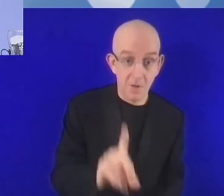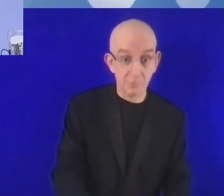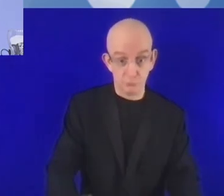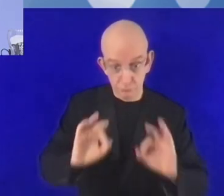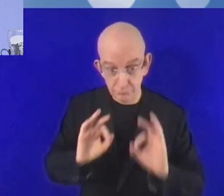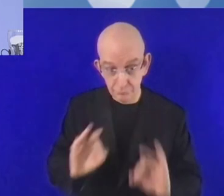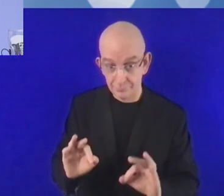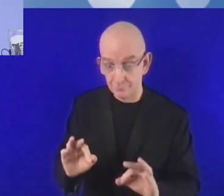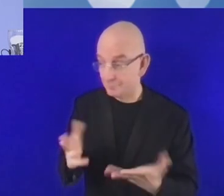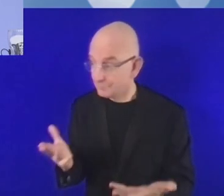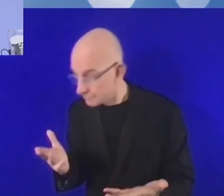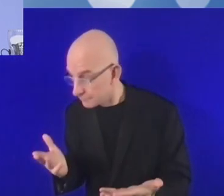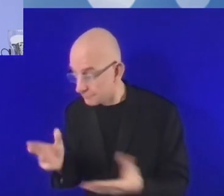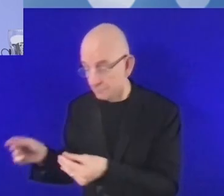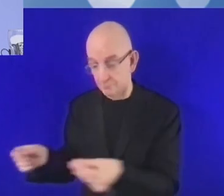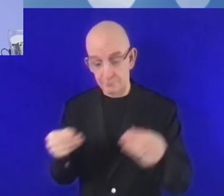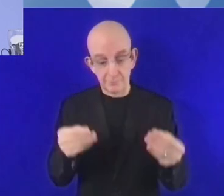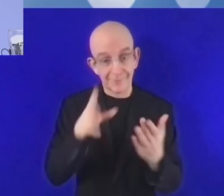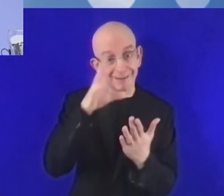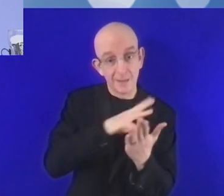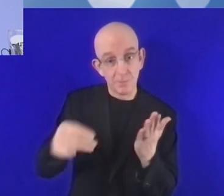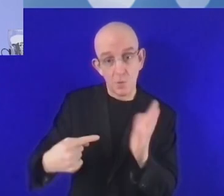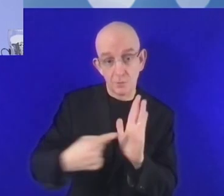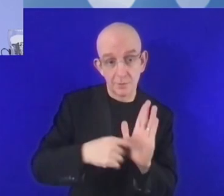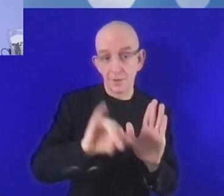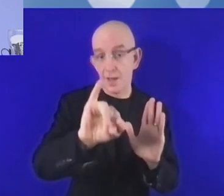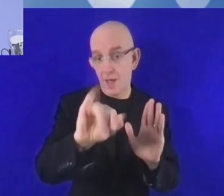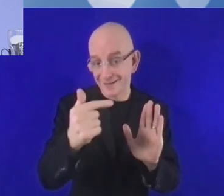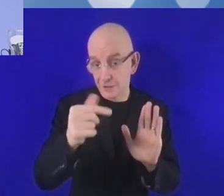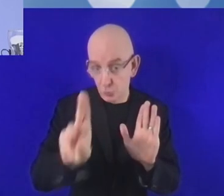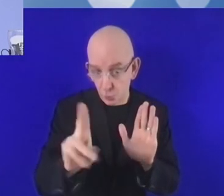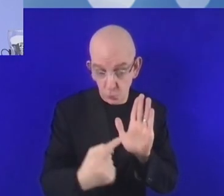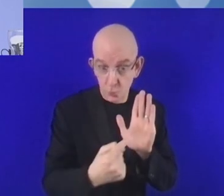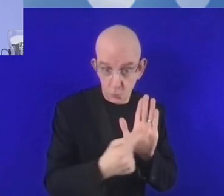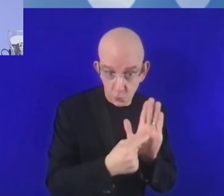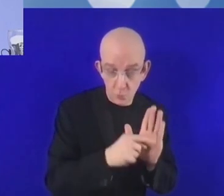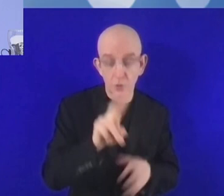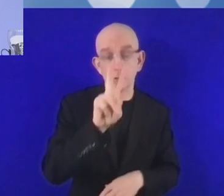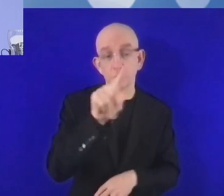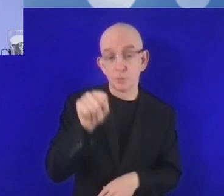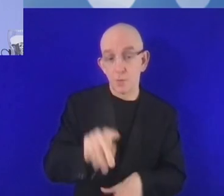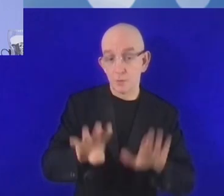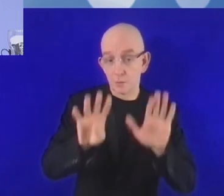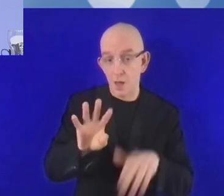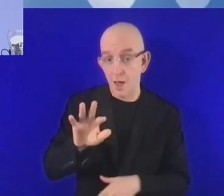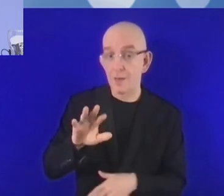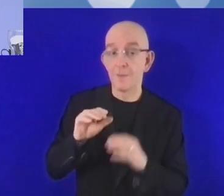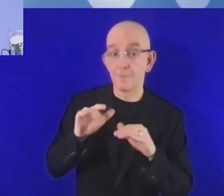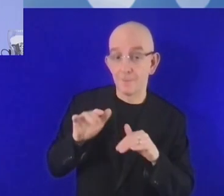شبكات الهواتف الجوالة. أي حوالي ثلاثة مليارات